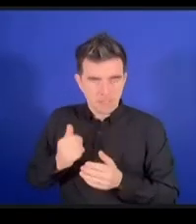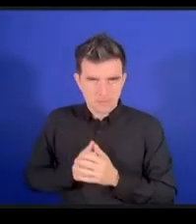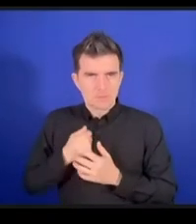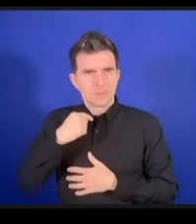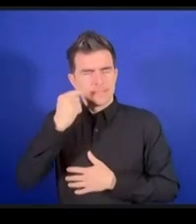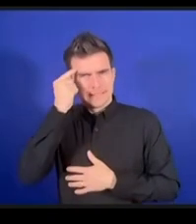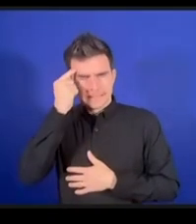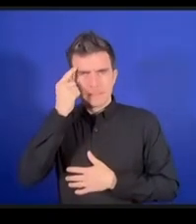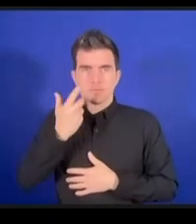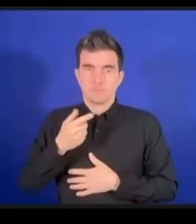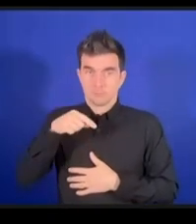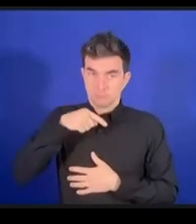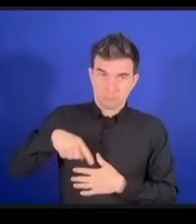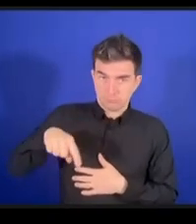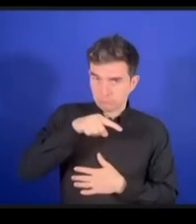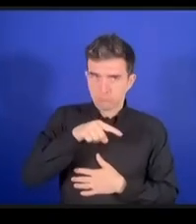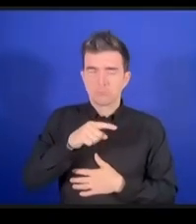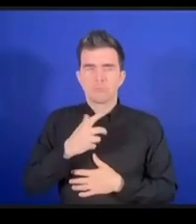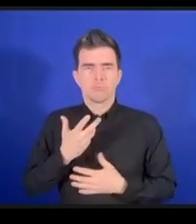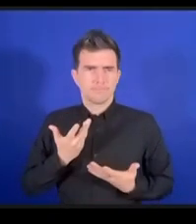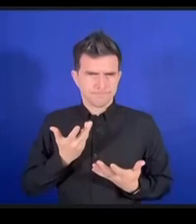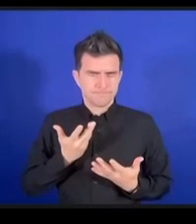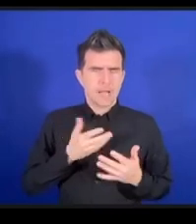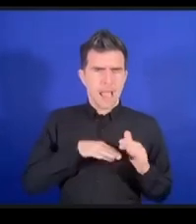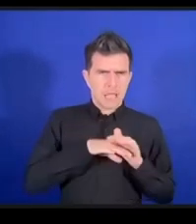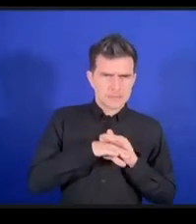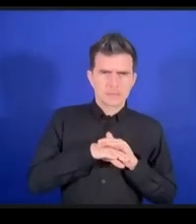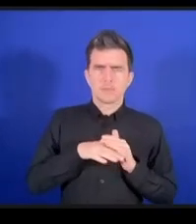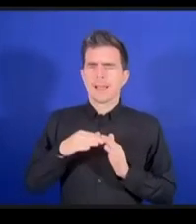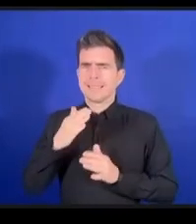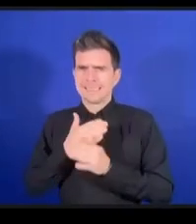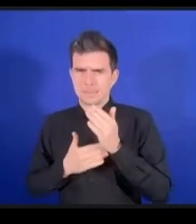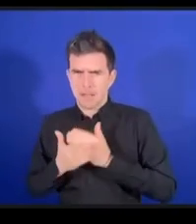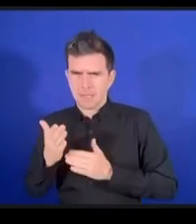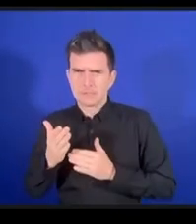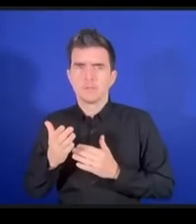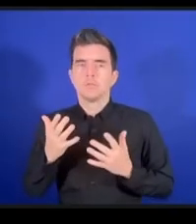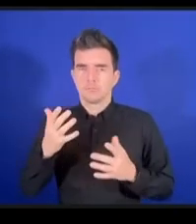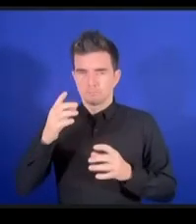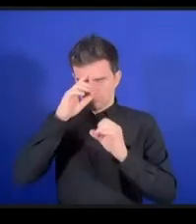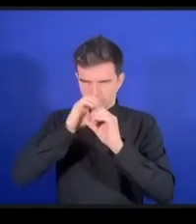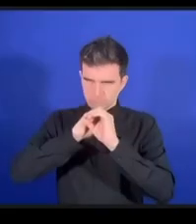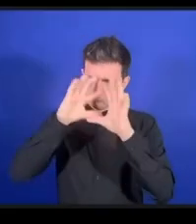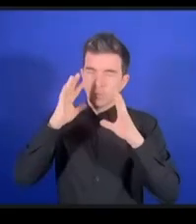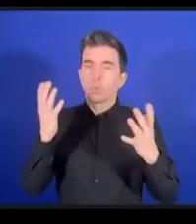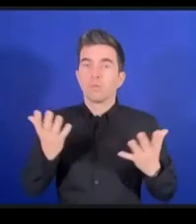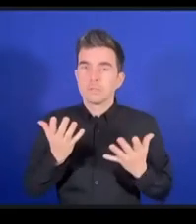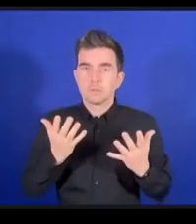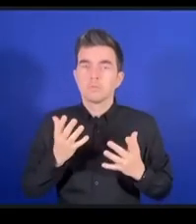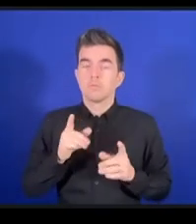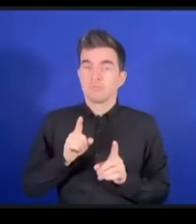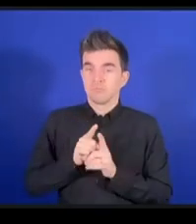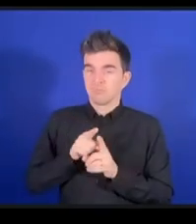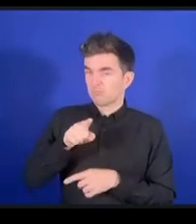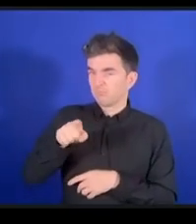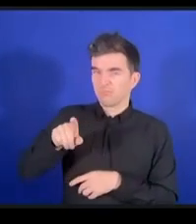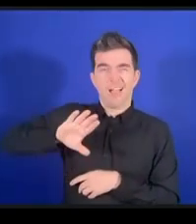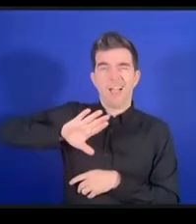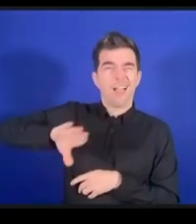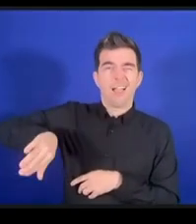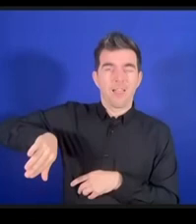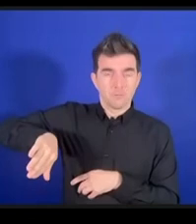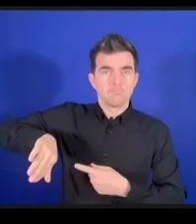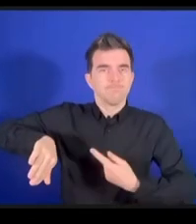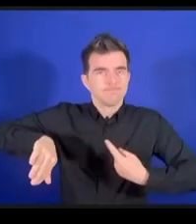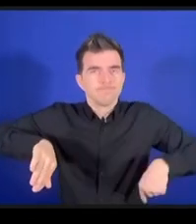Nothing about us without usという原則からあるプジェクトを始めましたつまり障害を持っている方々はこういったフォーラムに参加をして